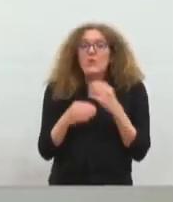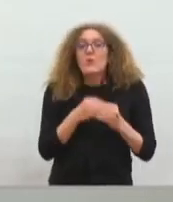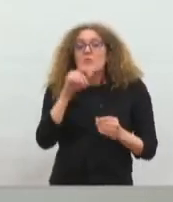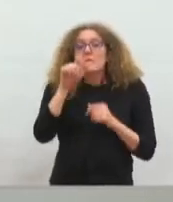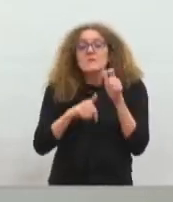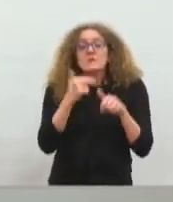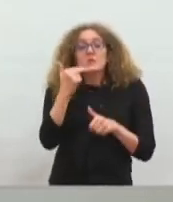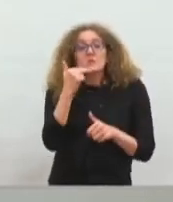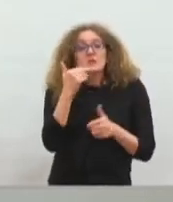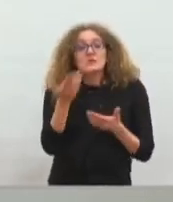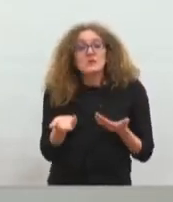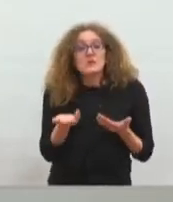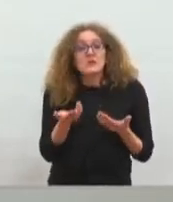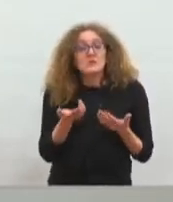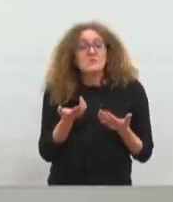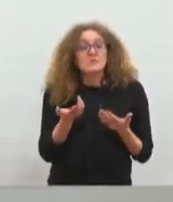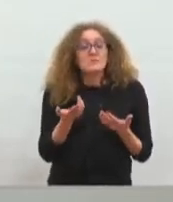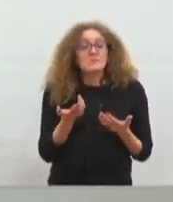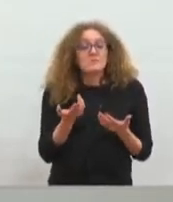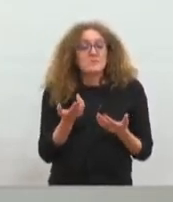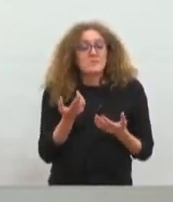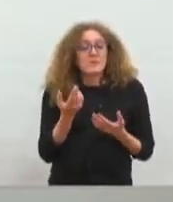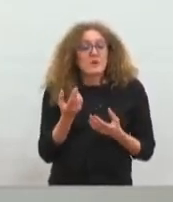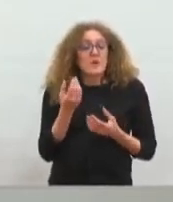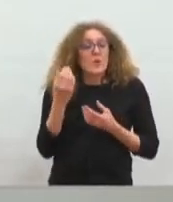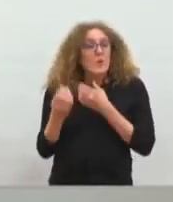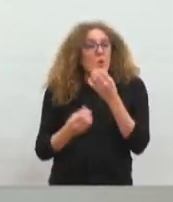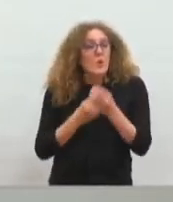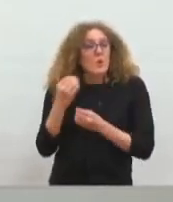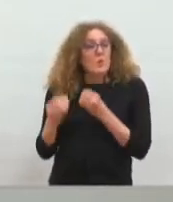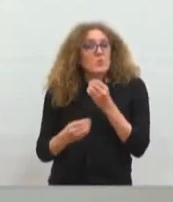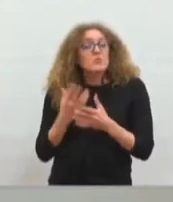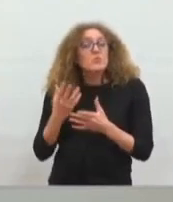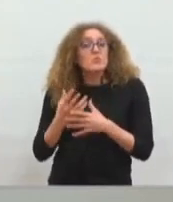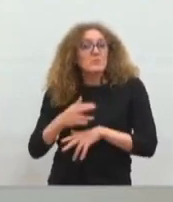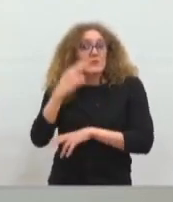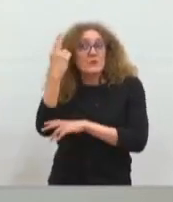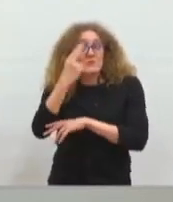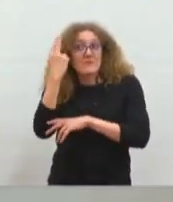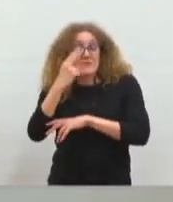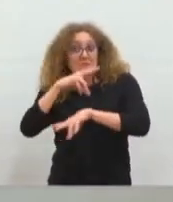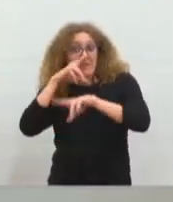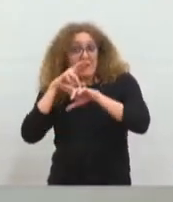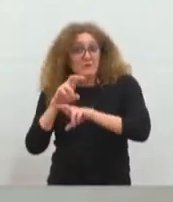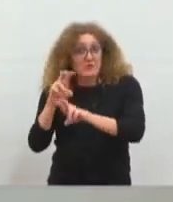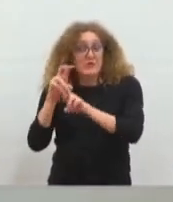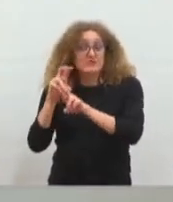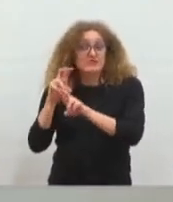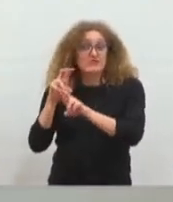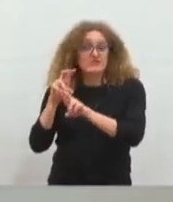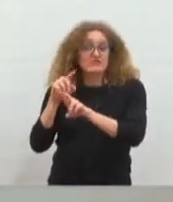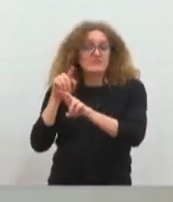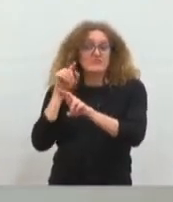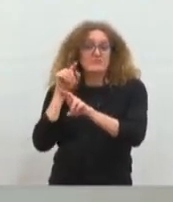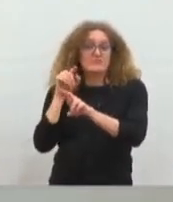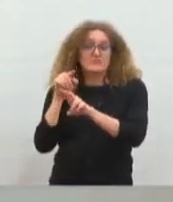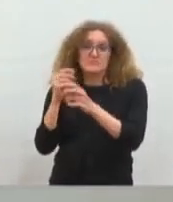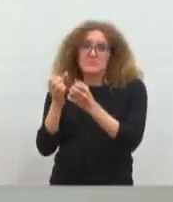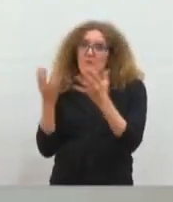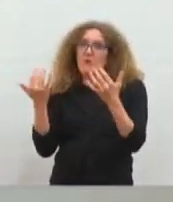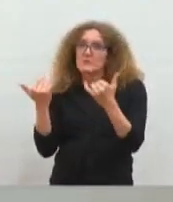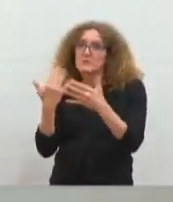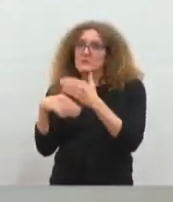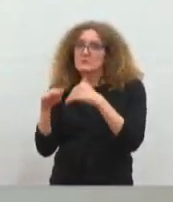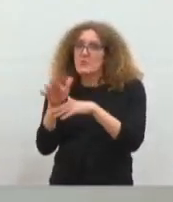usagers qu'il s'agisse aussi de tout le secteur de la recherche et de l'université qui est très développé au niveau de Montpellier